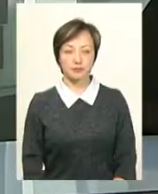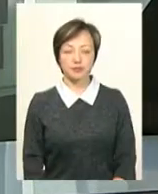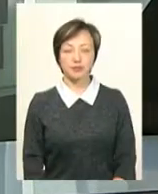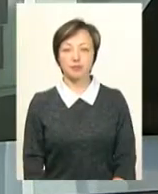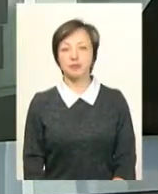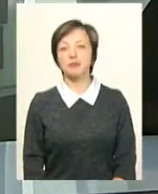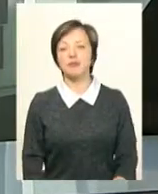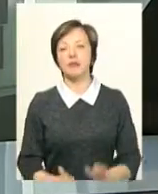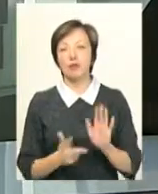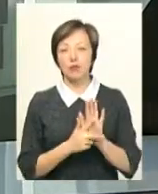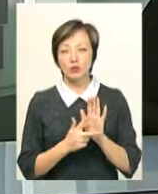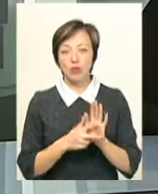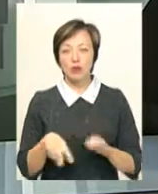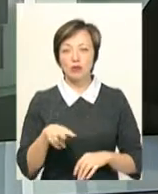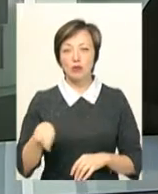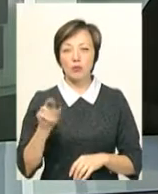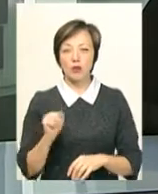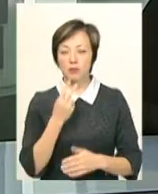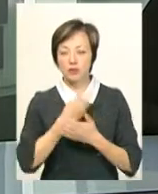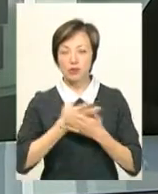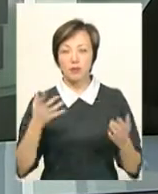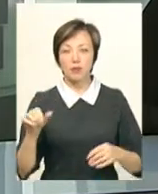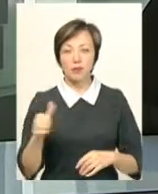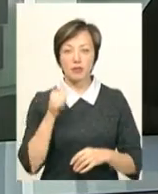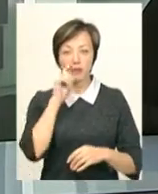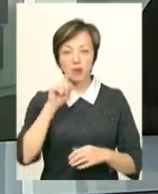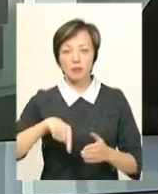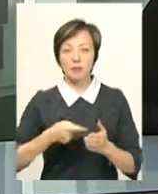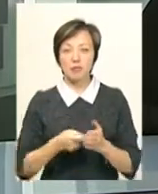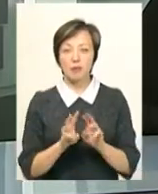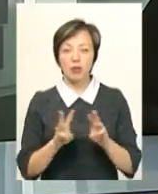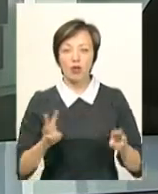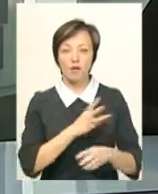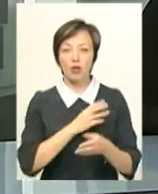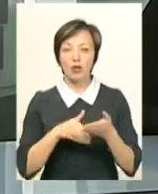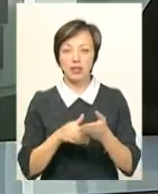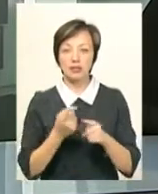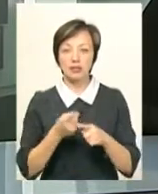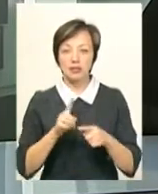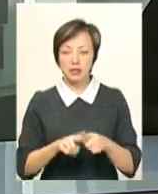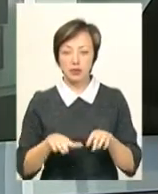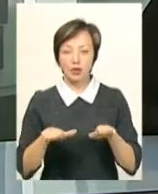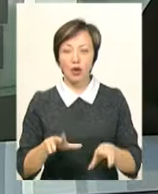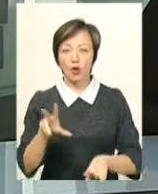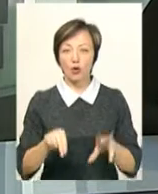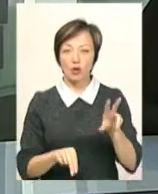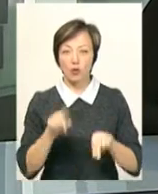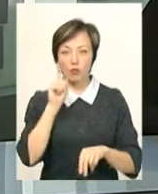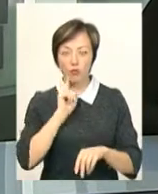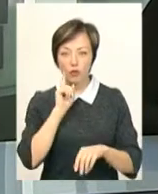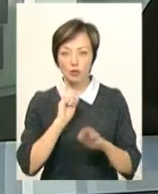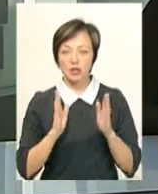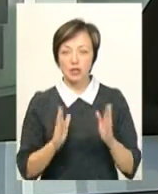Нагадаю, 8 листопада презентували перший в Україні міський портал волонтерів. Це онлайн-платформа, розрахована поки що